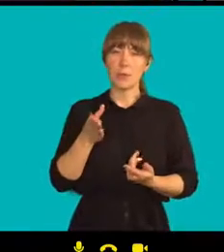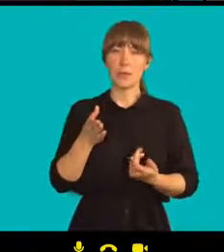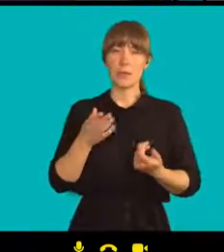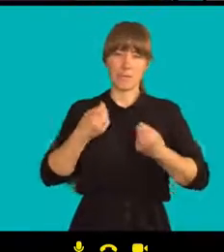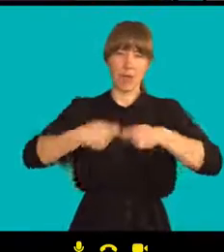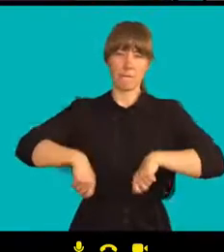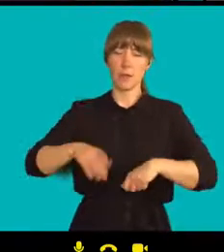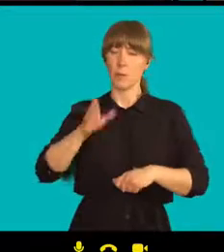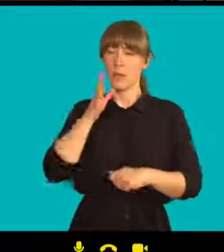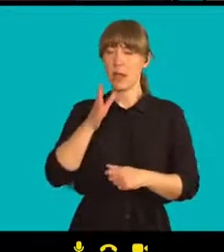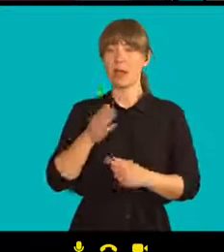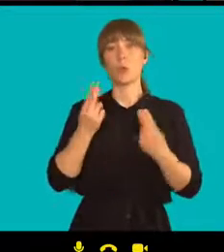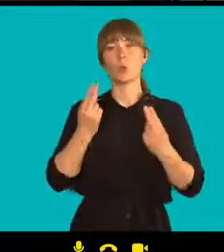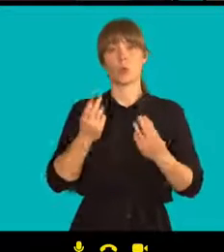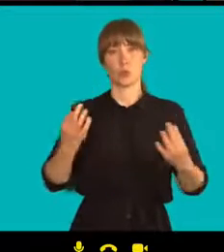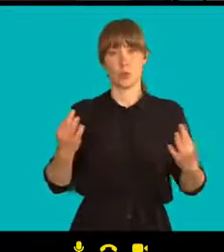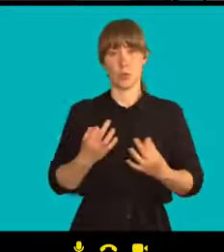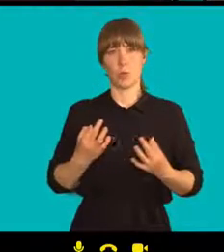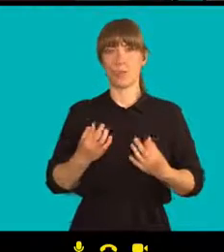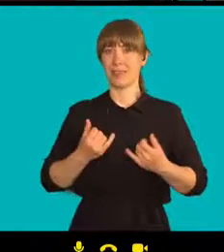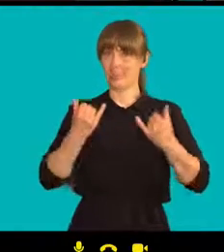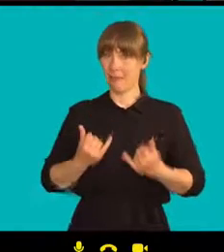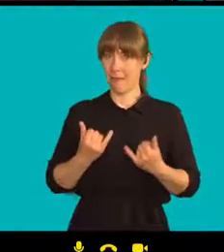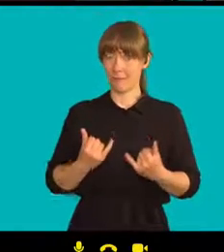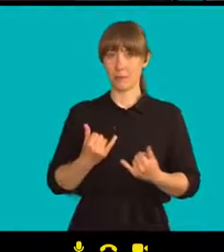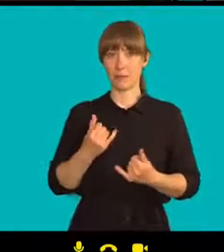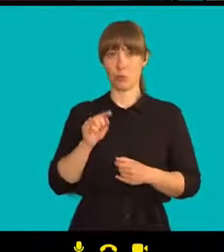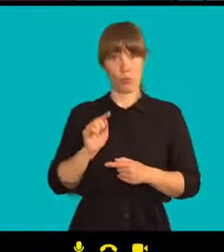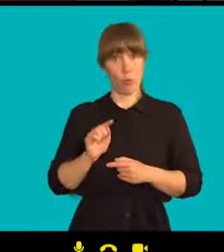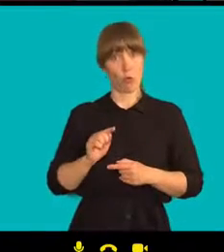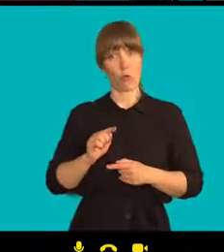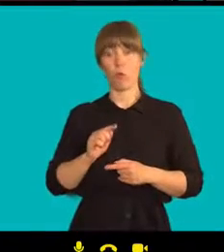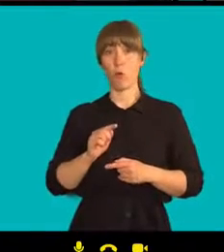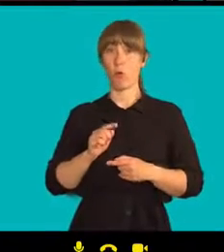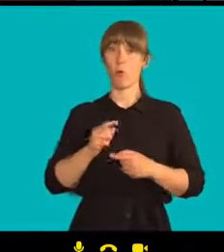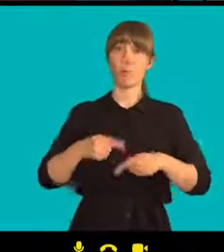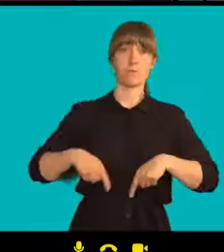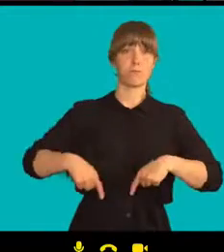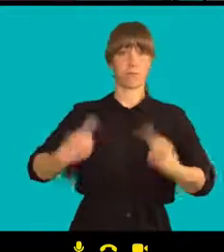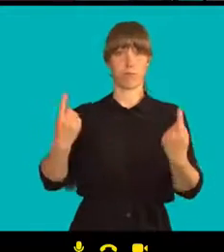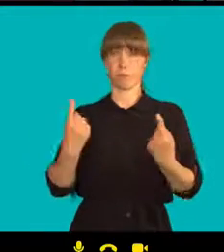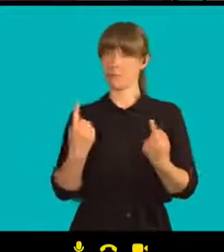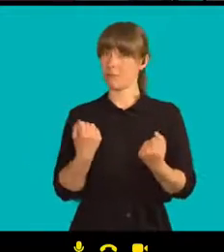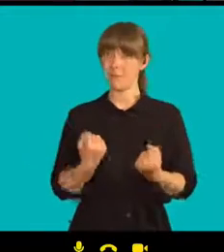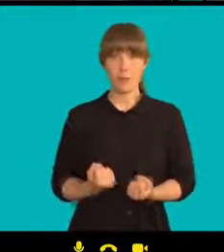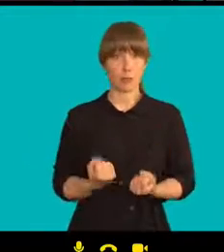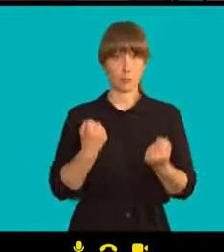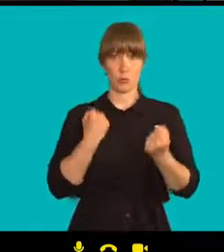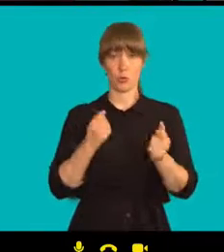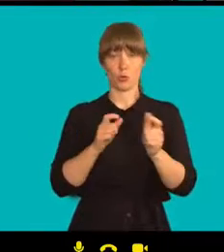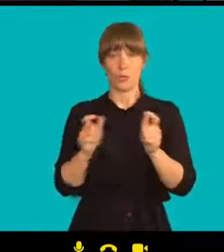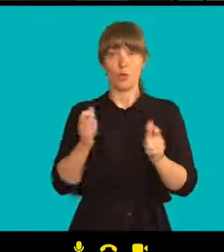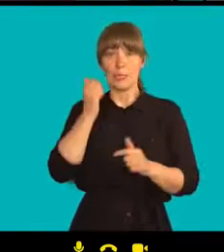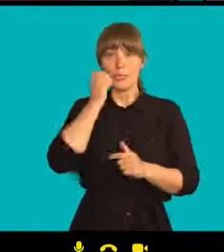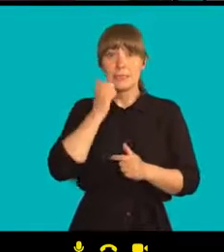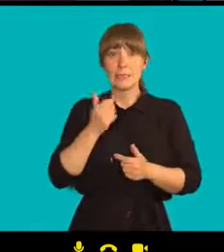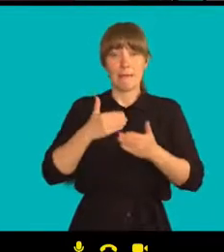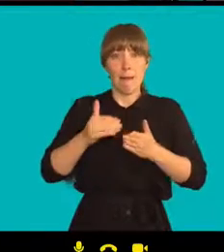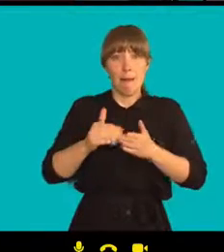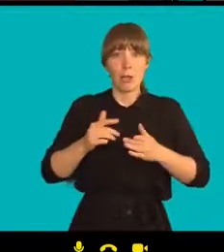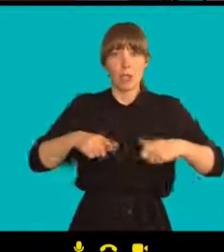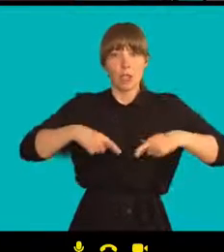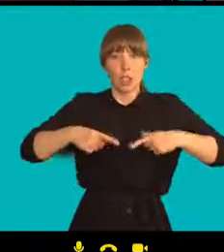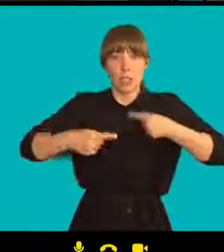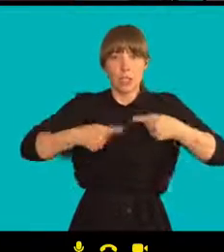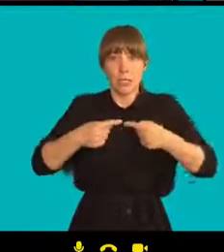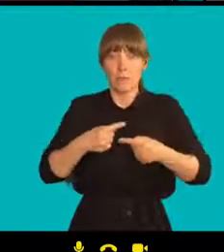že teď je něco takového bělorusko opravdu obtížné. Lidé dál žijí, bojí se, že přijde o práci,